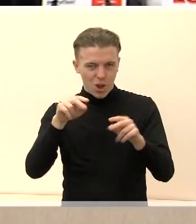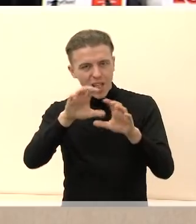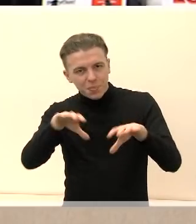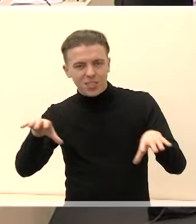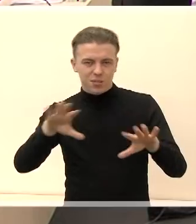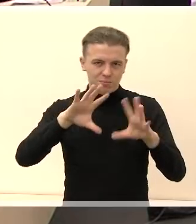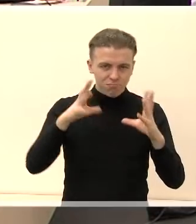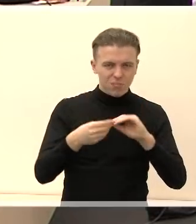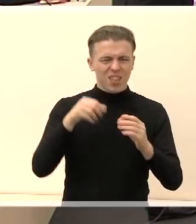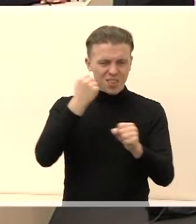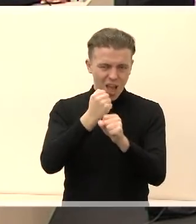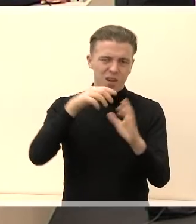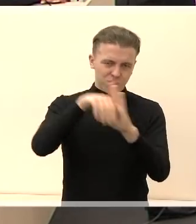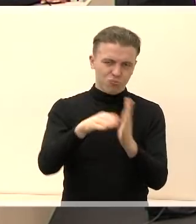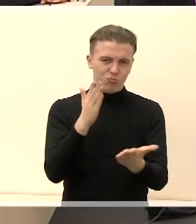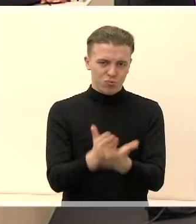darbais.